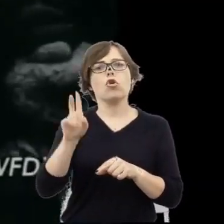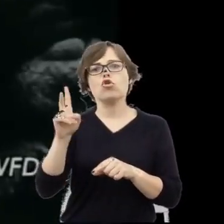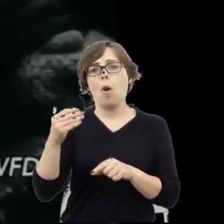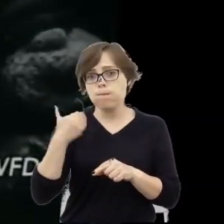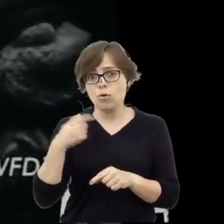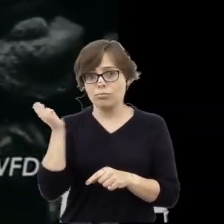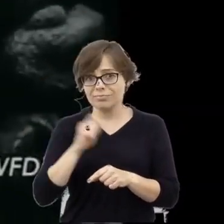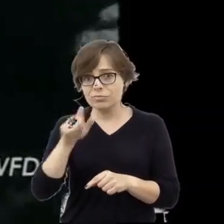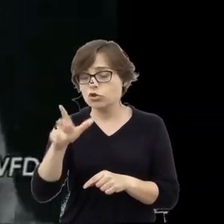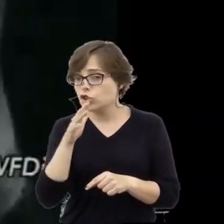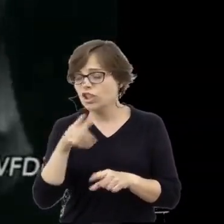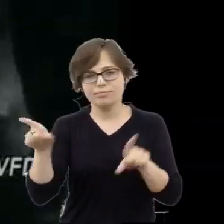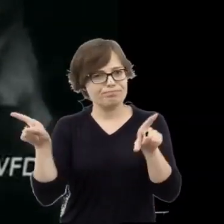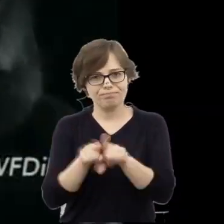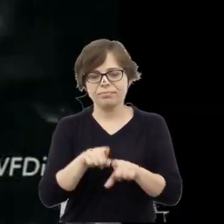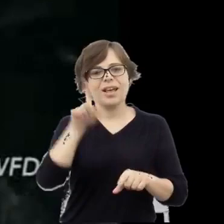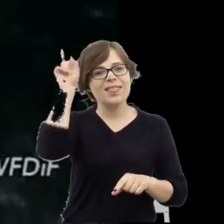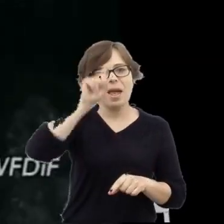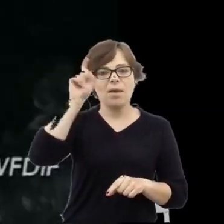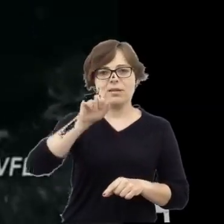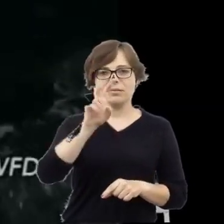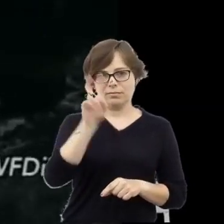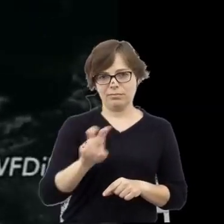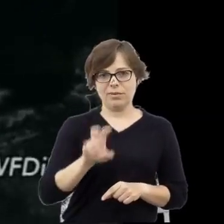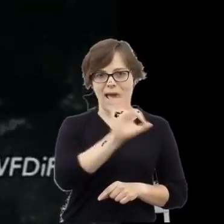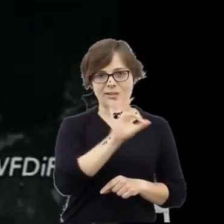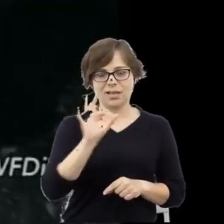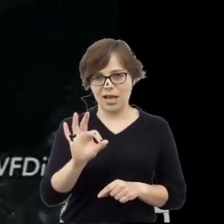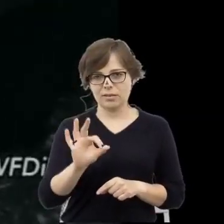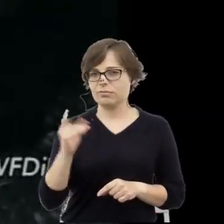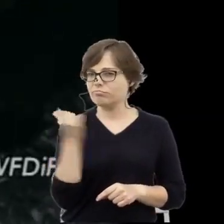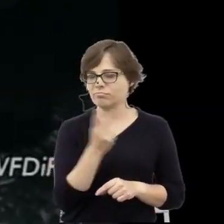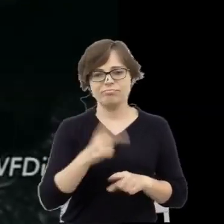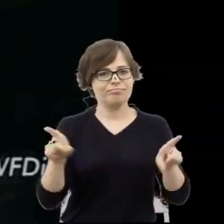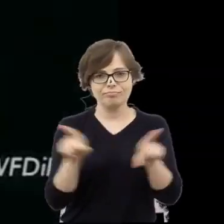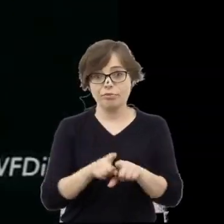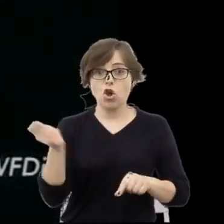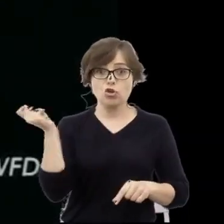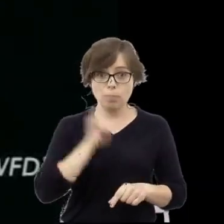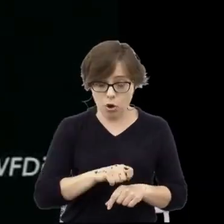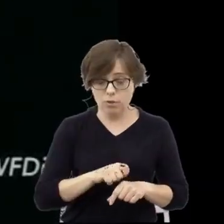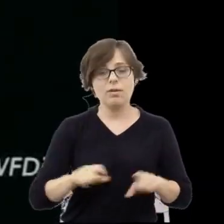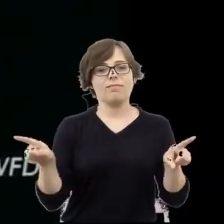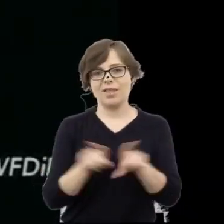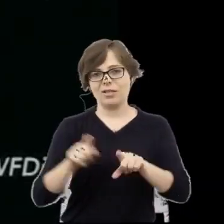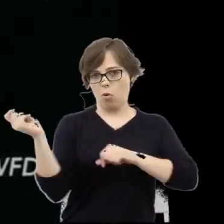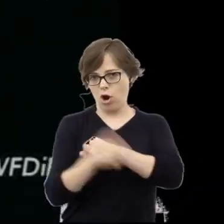oprawców z SS. Jednaka jest ich zbrodnia i jednaka musi być kara.